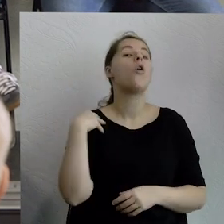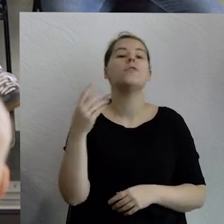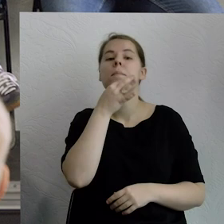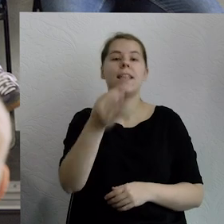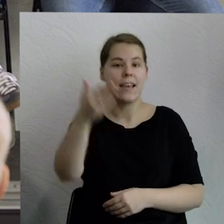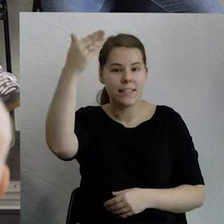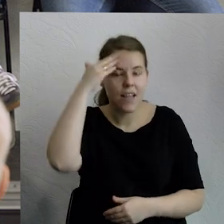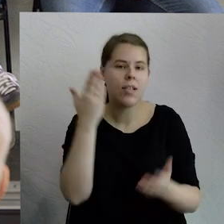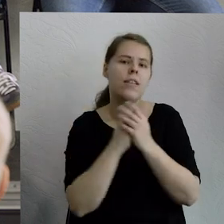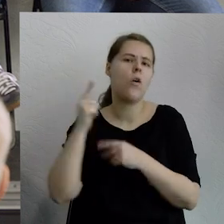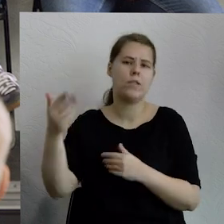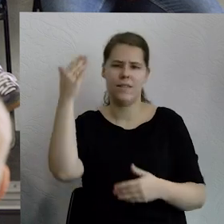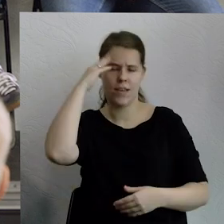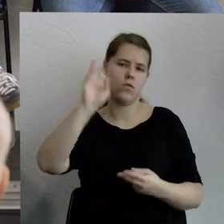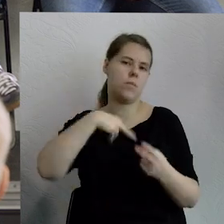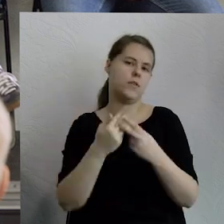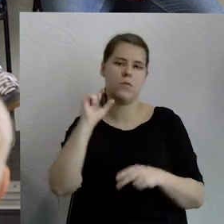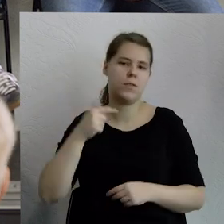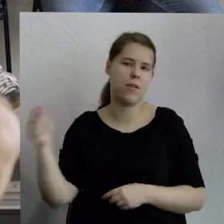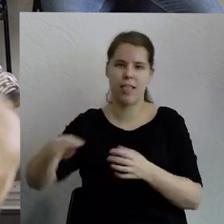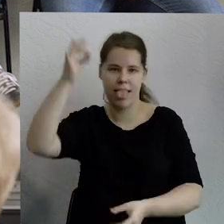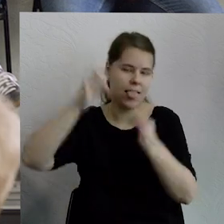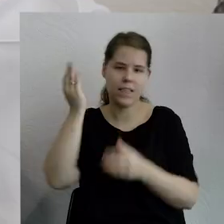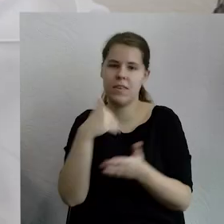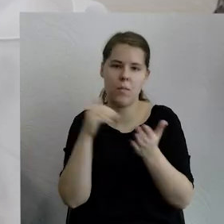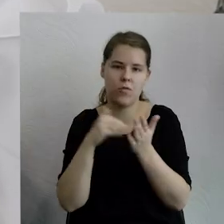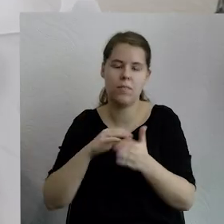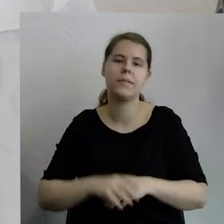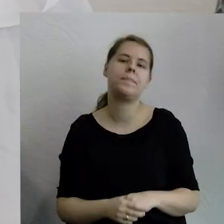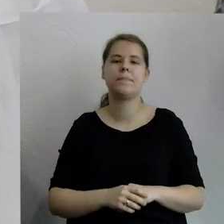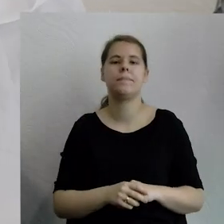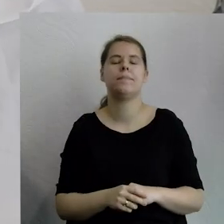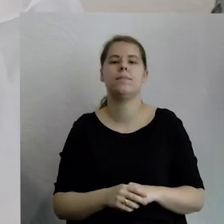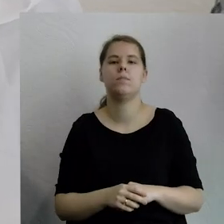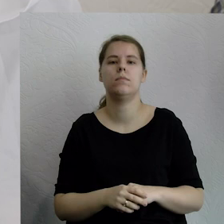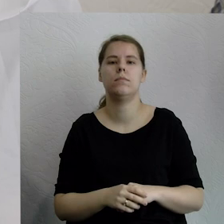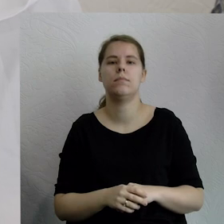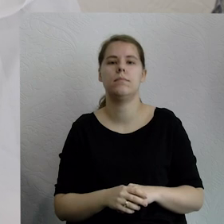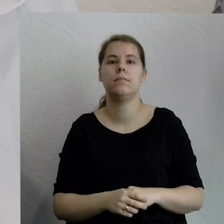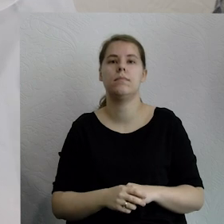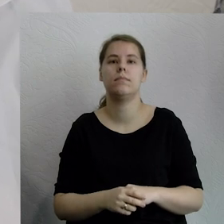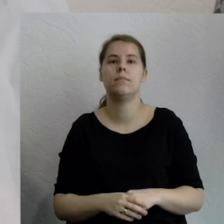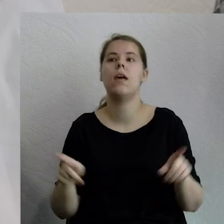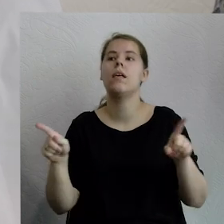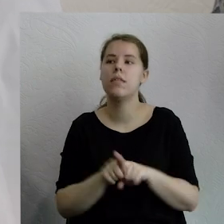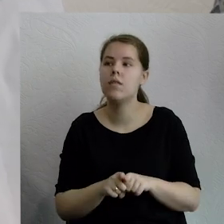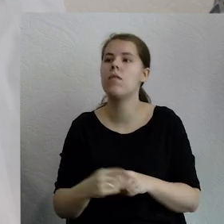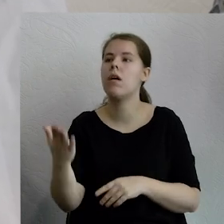Nie muszą się zastanawiać. Tutaj Państwo mają też plakaty, które dla Was